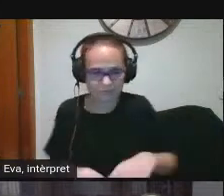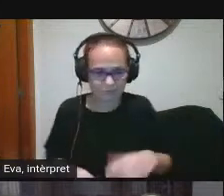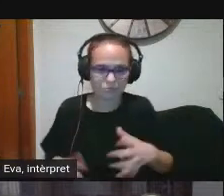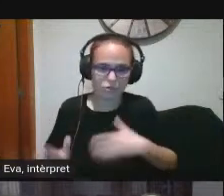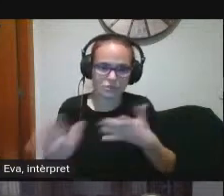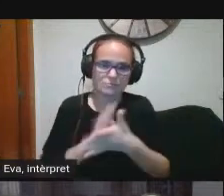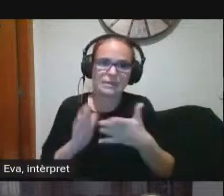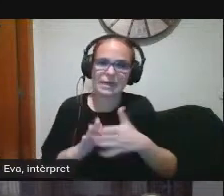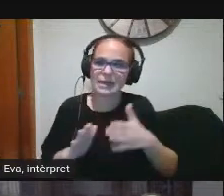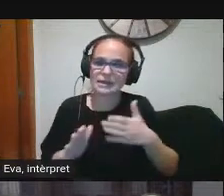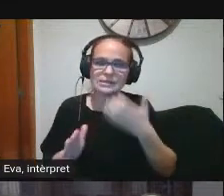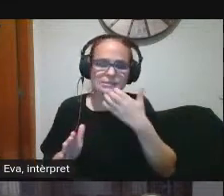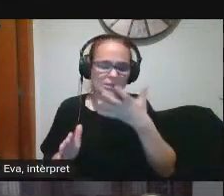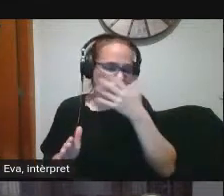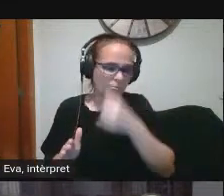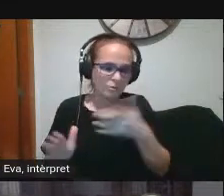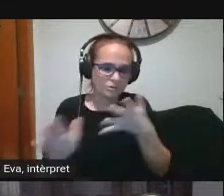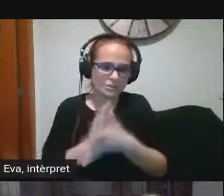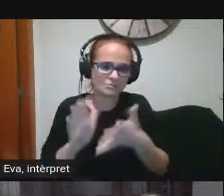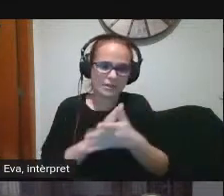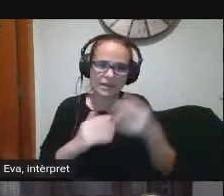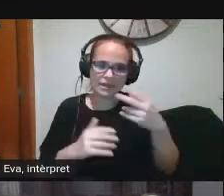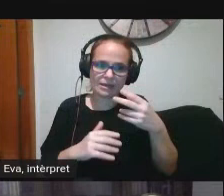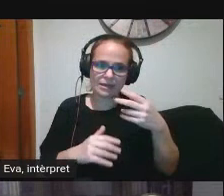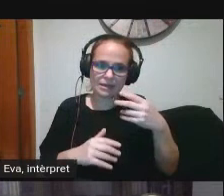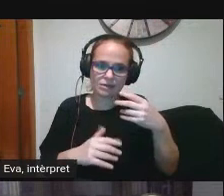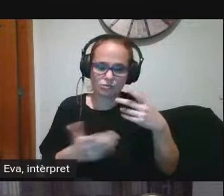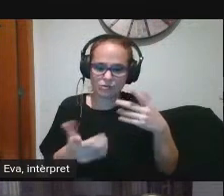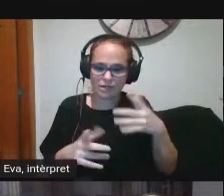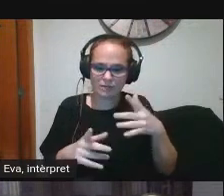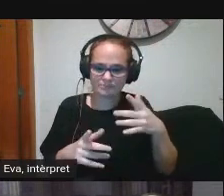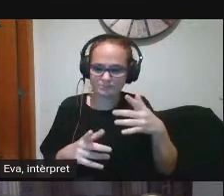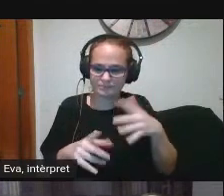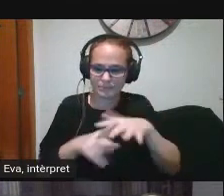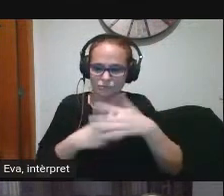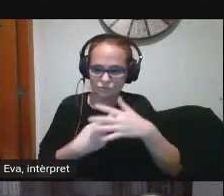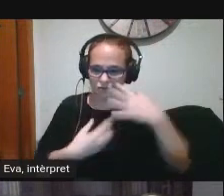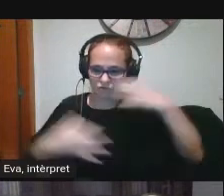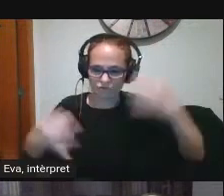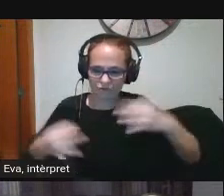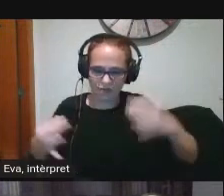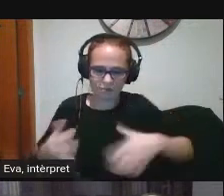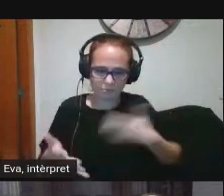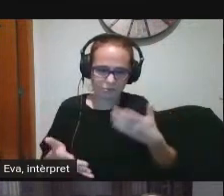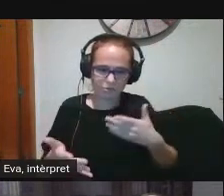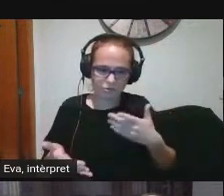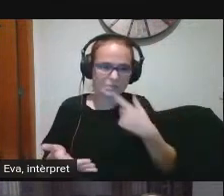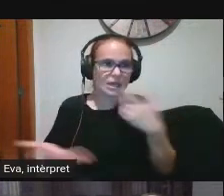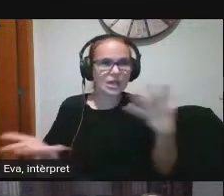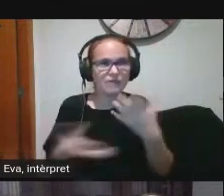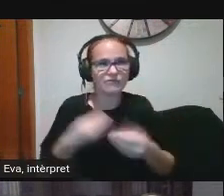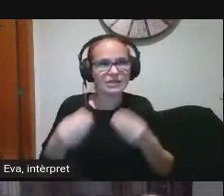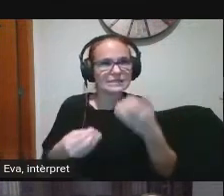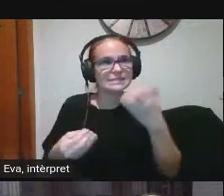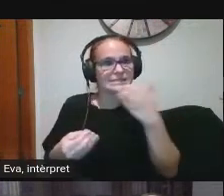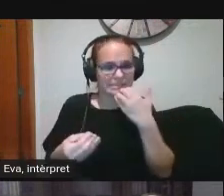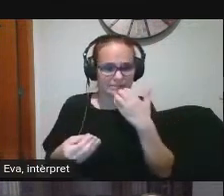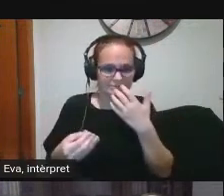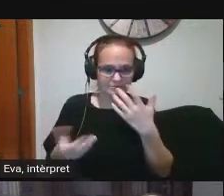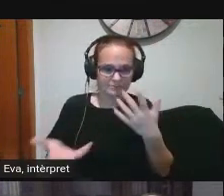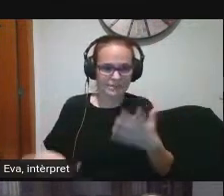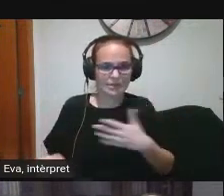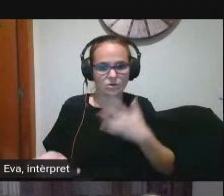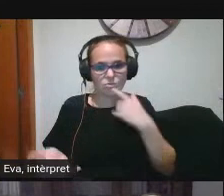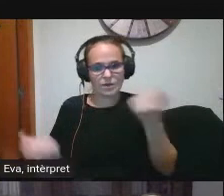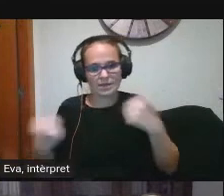explicar una experiència real no passa absolutament res expliques com faries aquest desenvolupament significatiu de la competència digital de l'alumnat alguna experiència